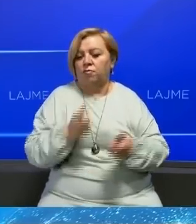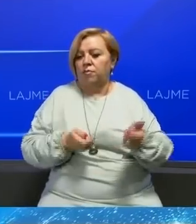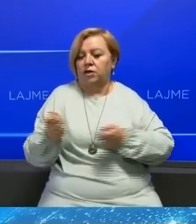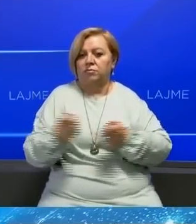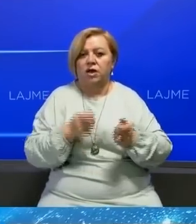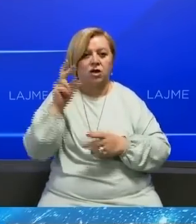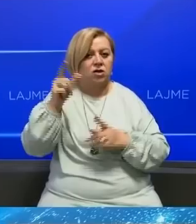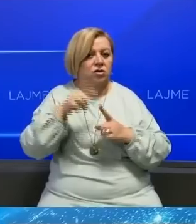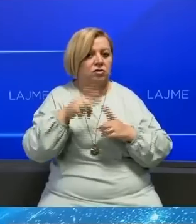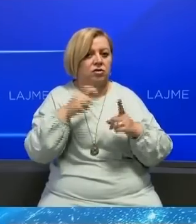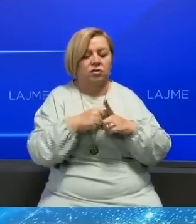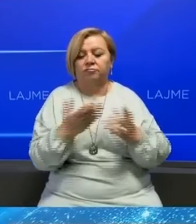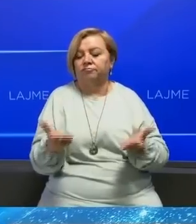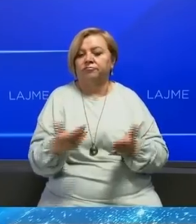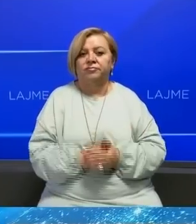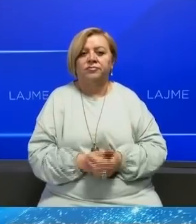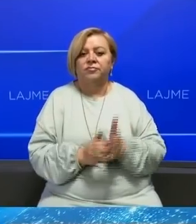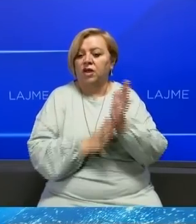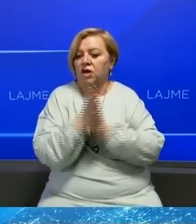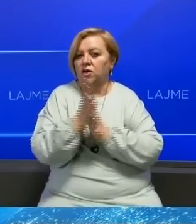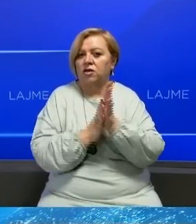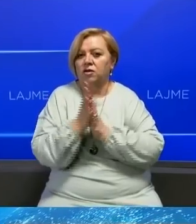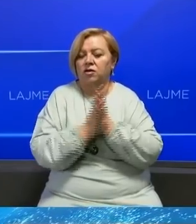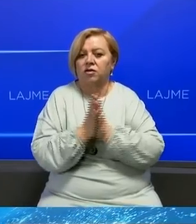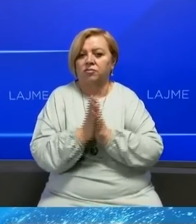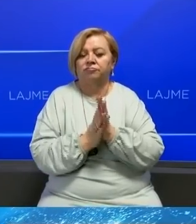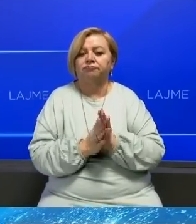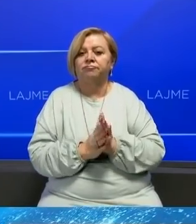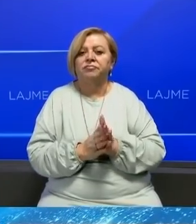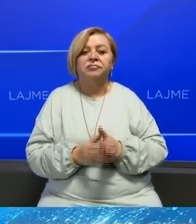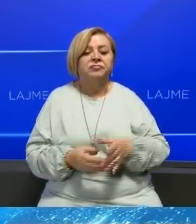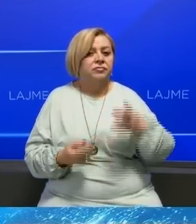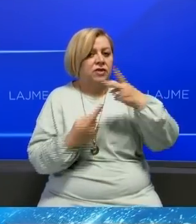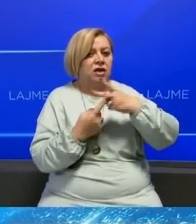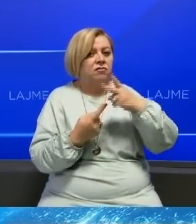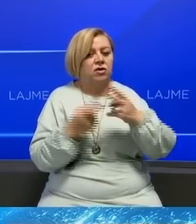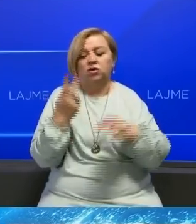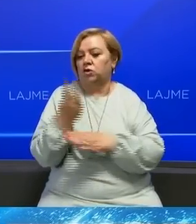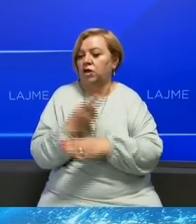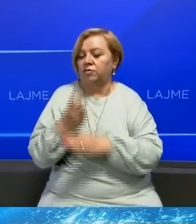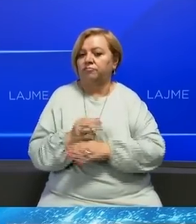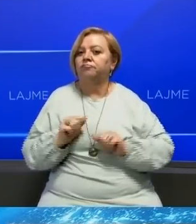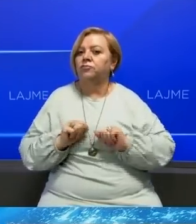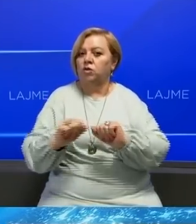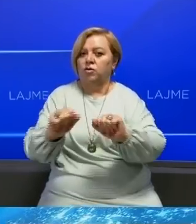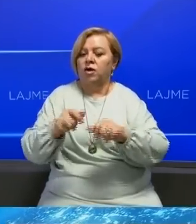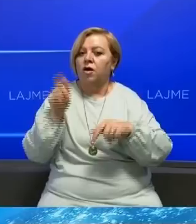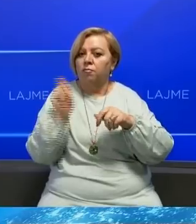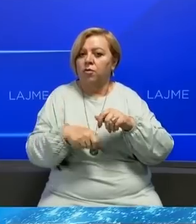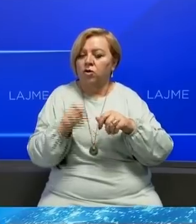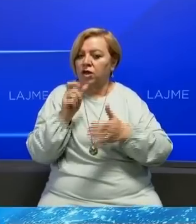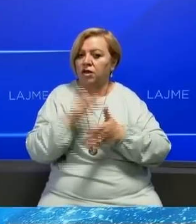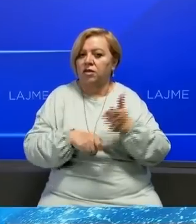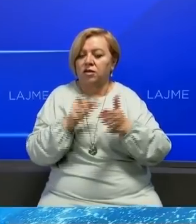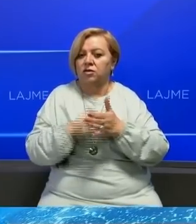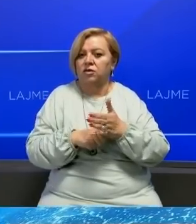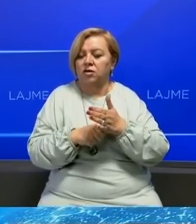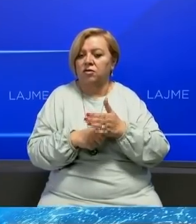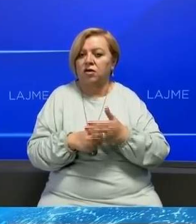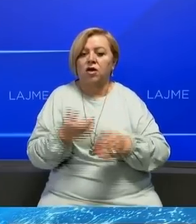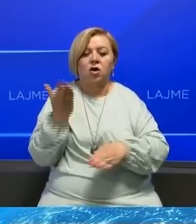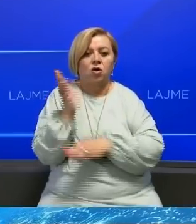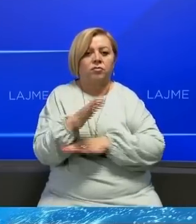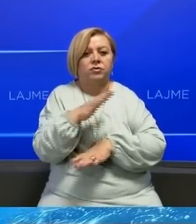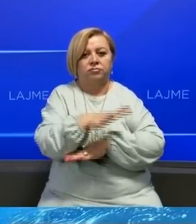rëtë kësë, u thasë se kjo vjen pas kërkesës e unionit të transmituesve publik, qka u kundërshtua nga bordit dhe antaret të opozitas në